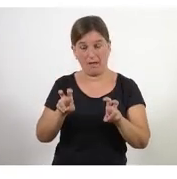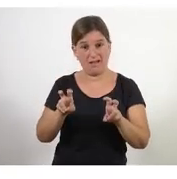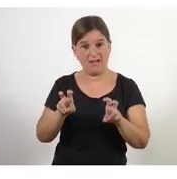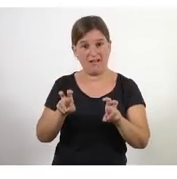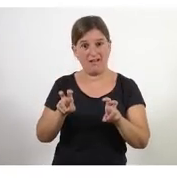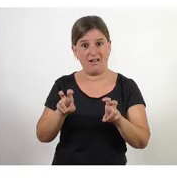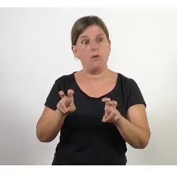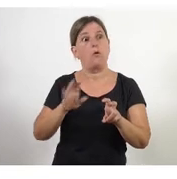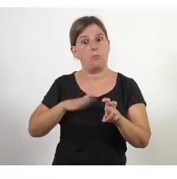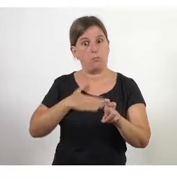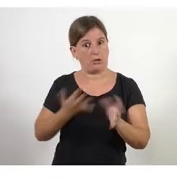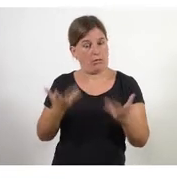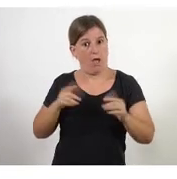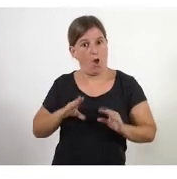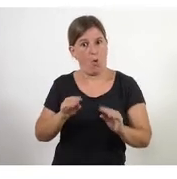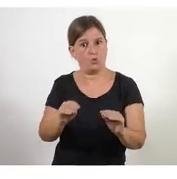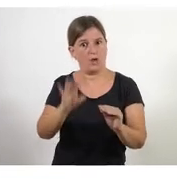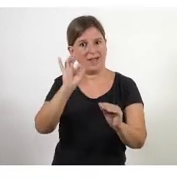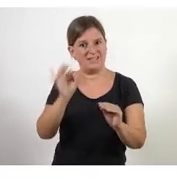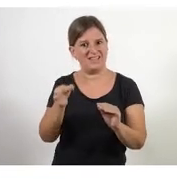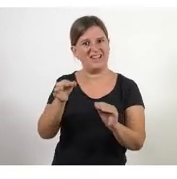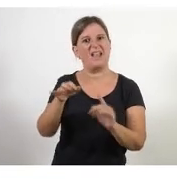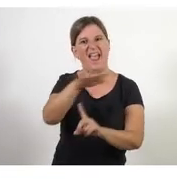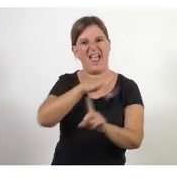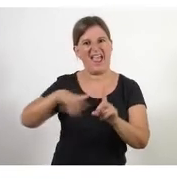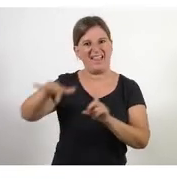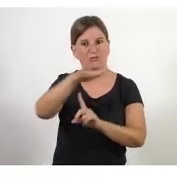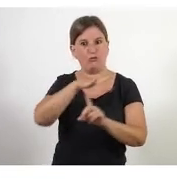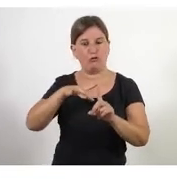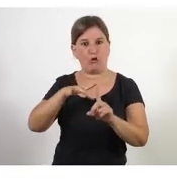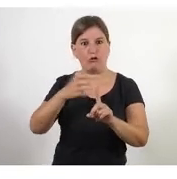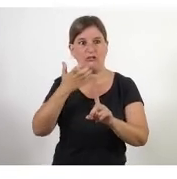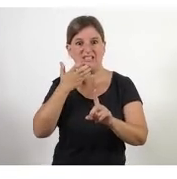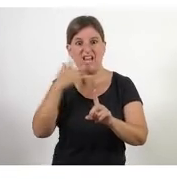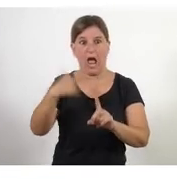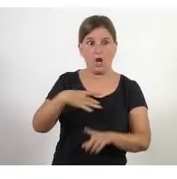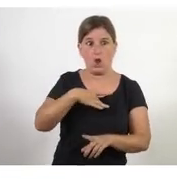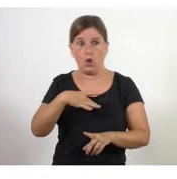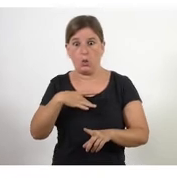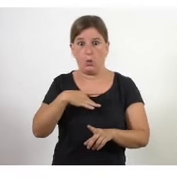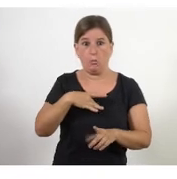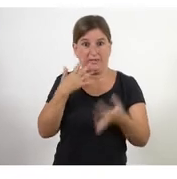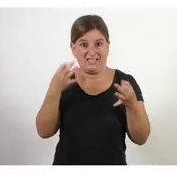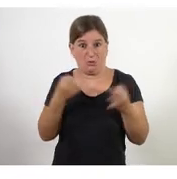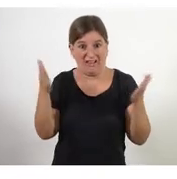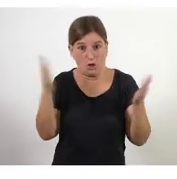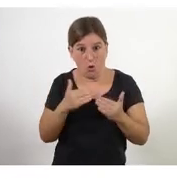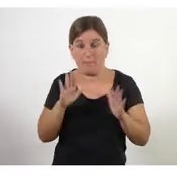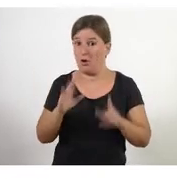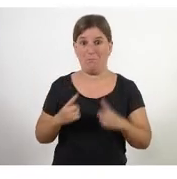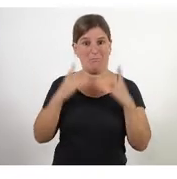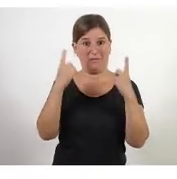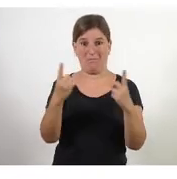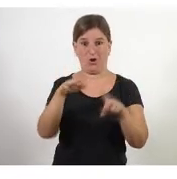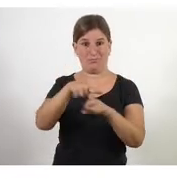útil i molt habitual dins d'entorns molt volàtils e incerts, però és la primera vegada que estem vivint en un entorn